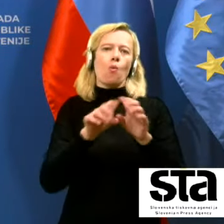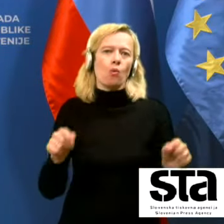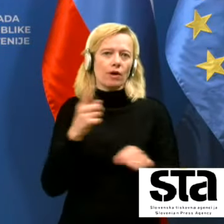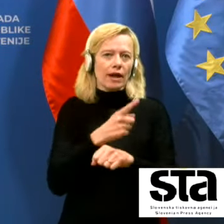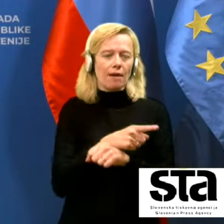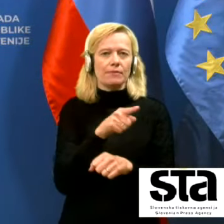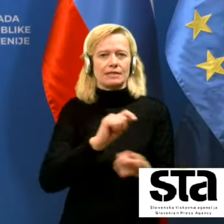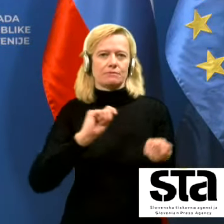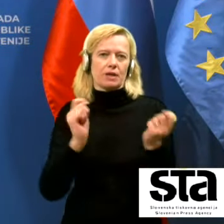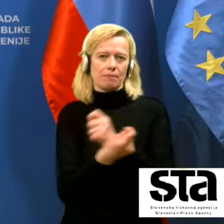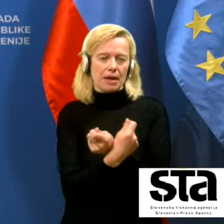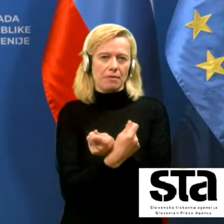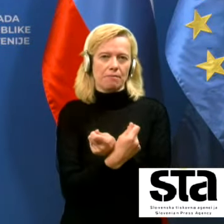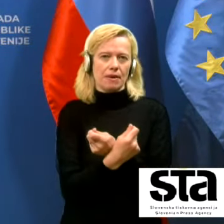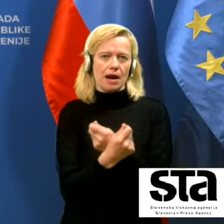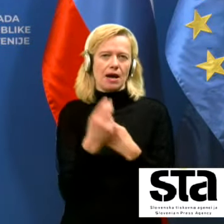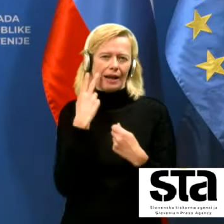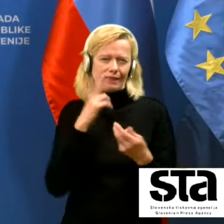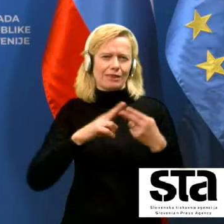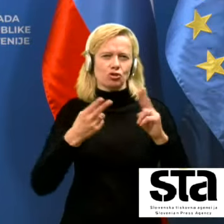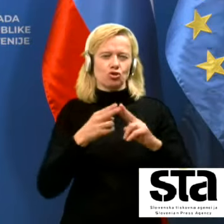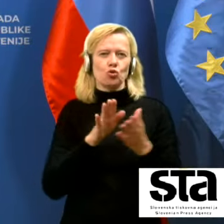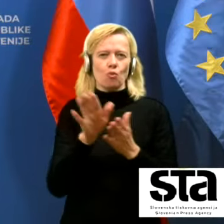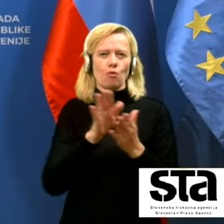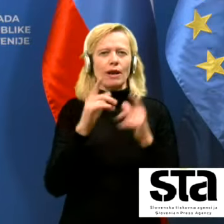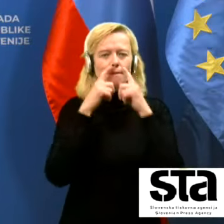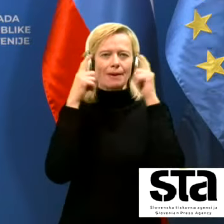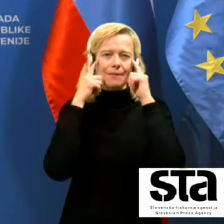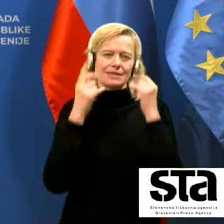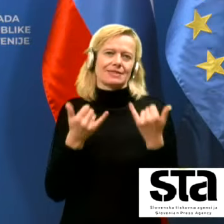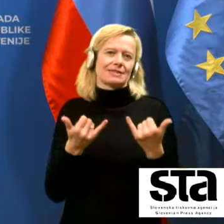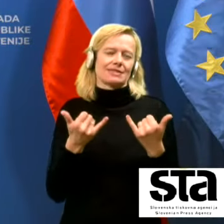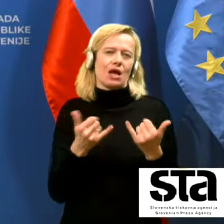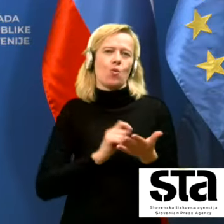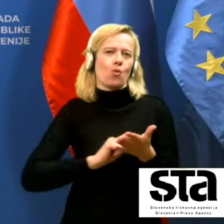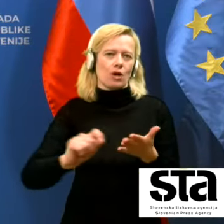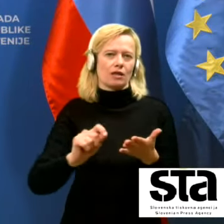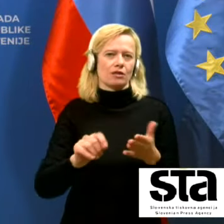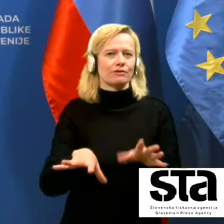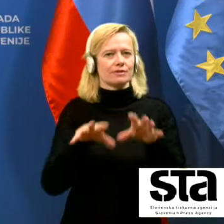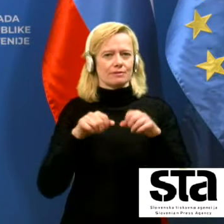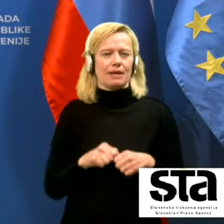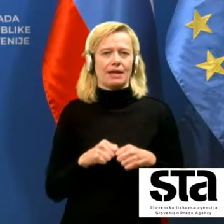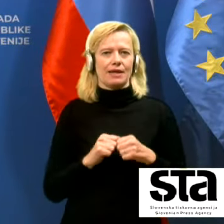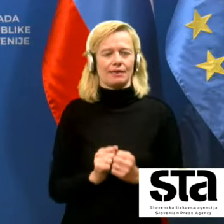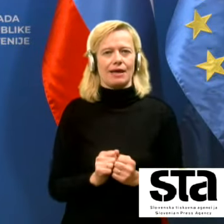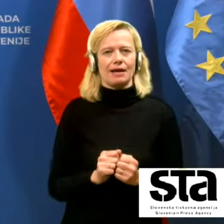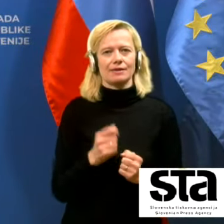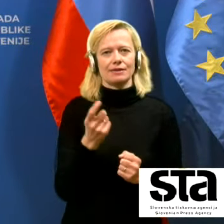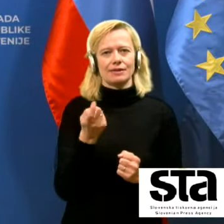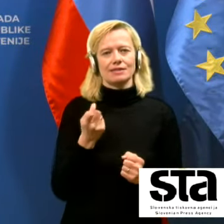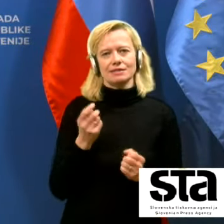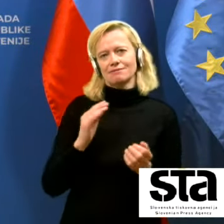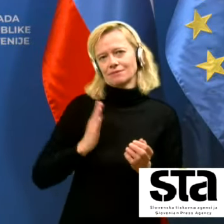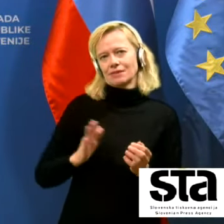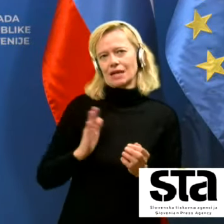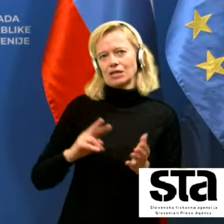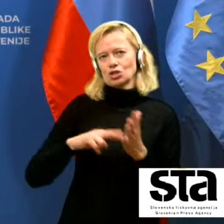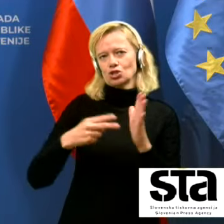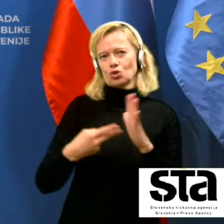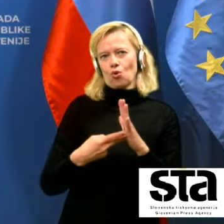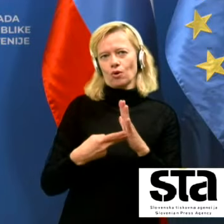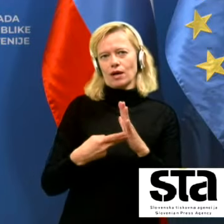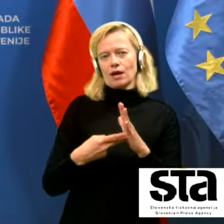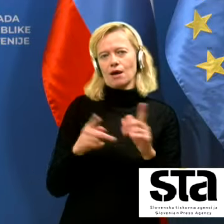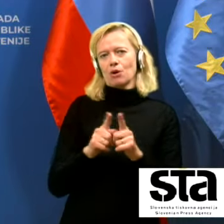sprememba v načinu uporabe mask zdaj tudi uradno sprejeta strani stroke in najna zadnje tudi